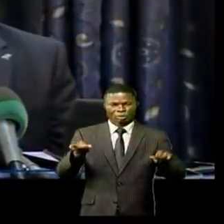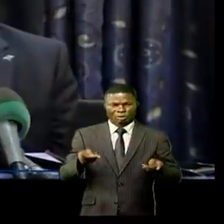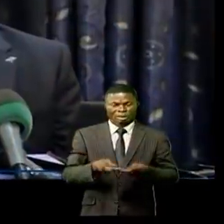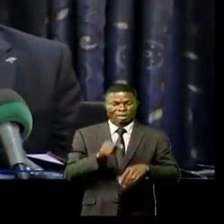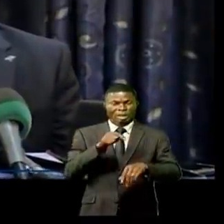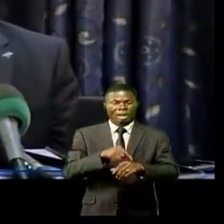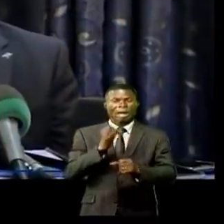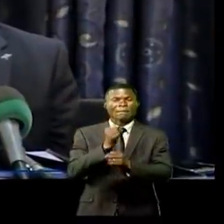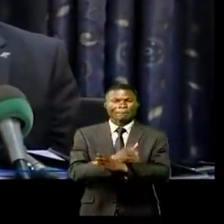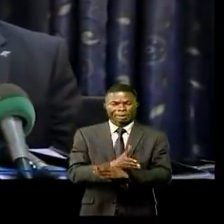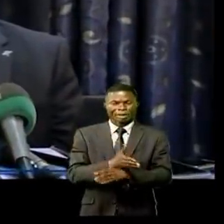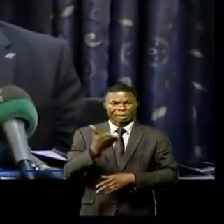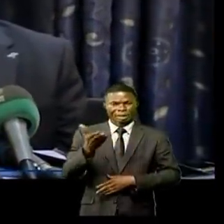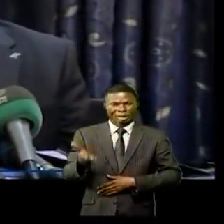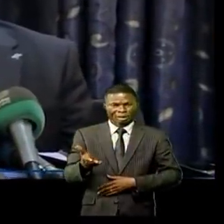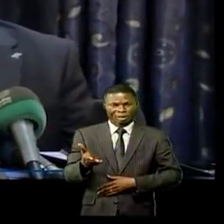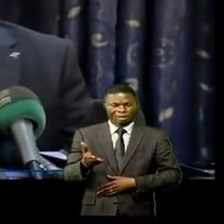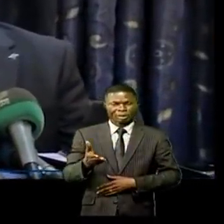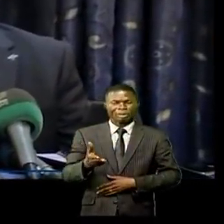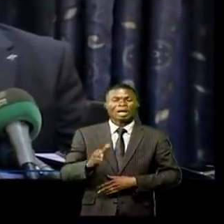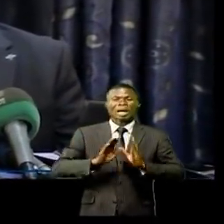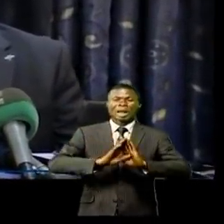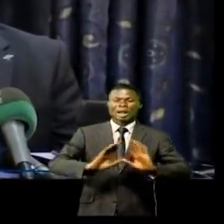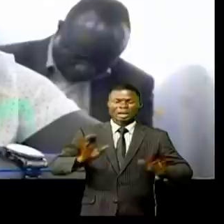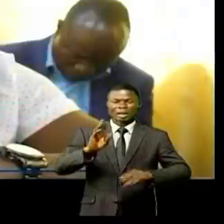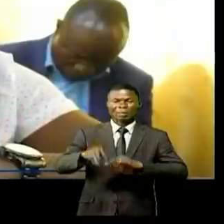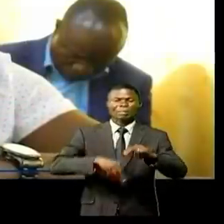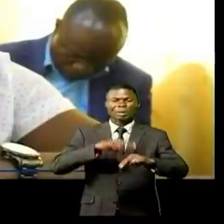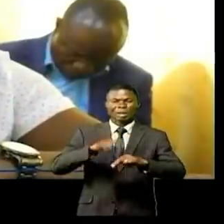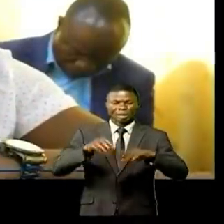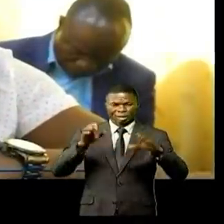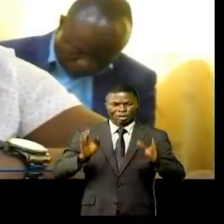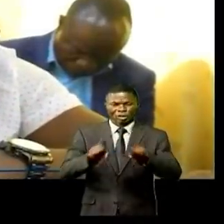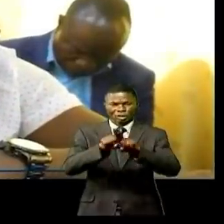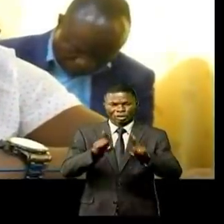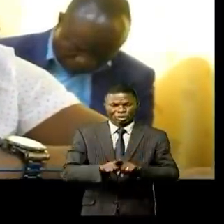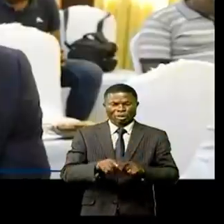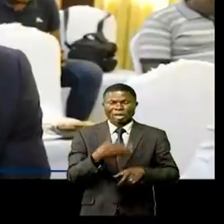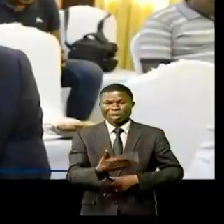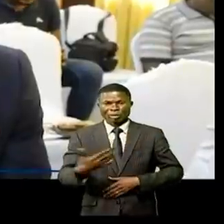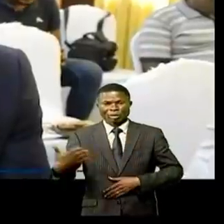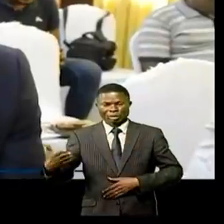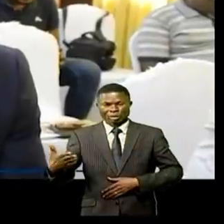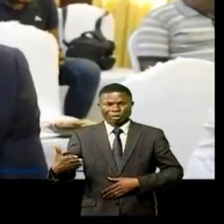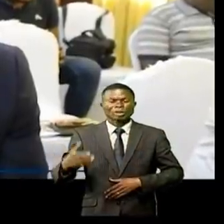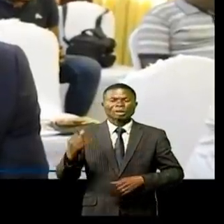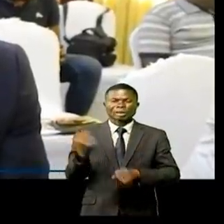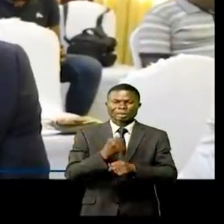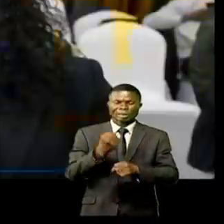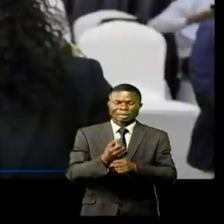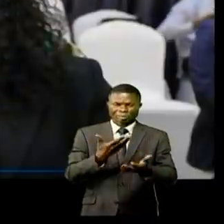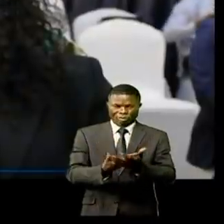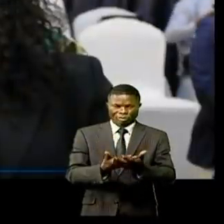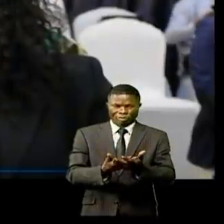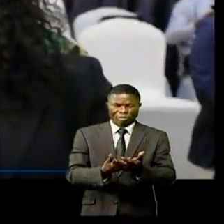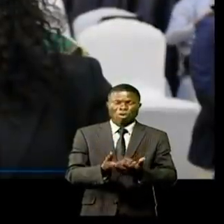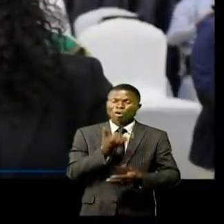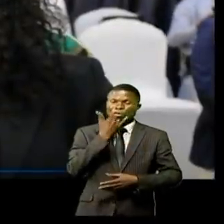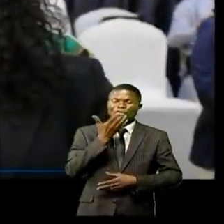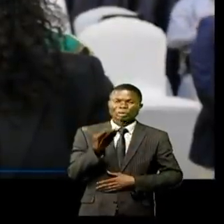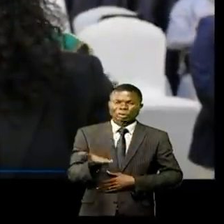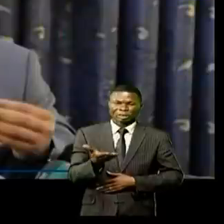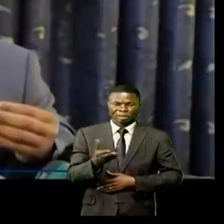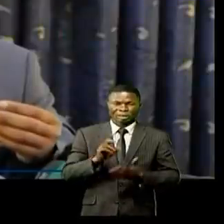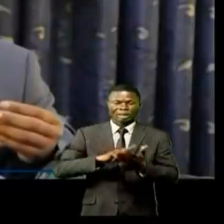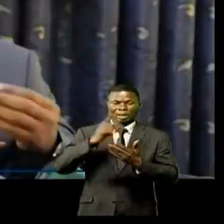temps est donc révolu où les compétences nationales ainsi que les équipements à la matière faisaient défaut. Sur le